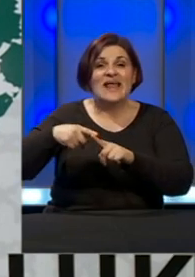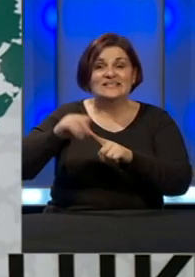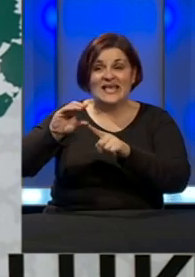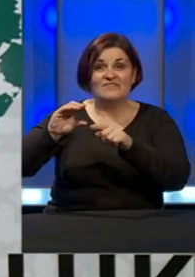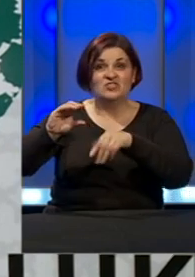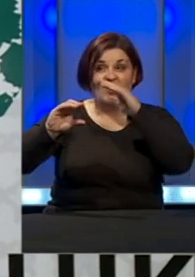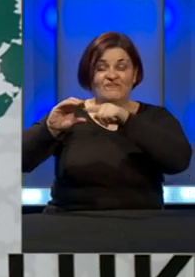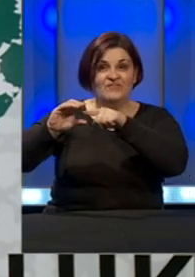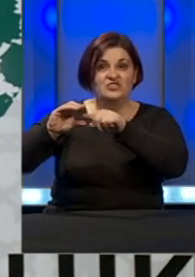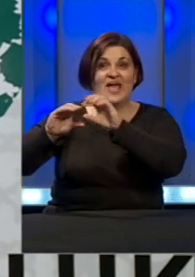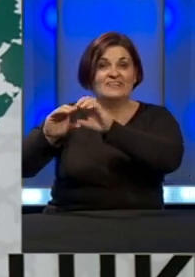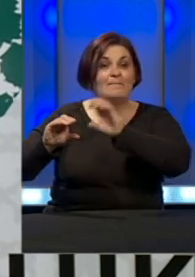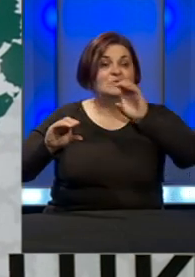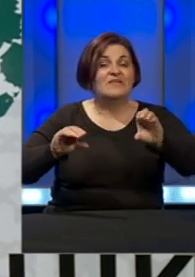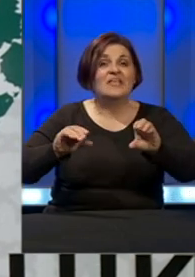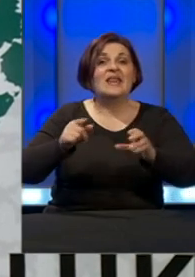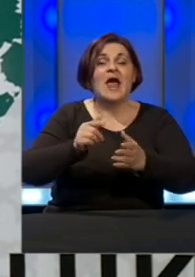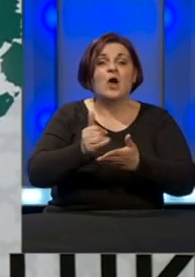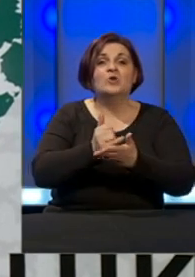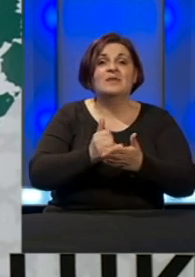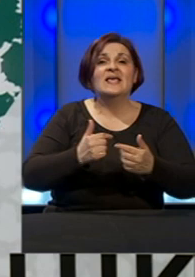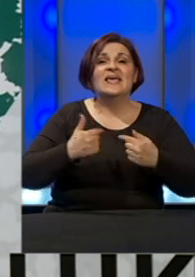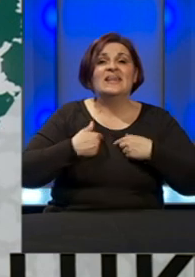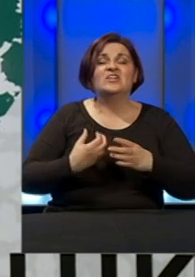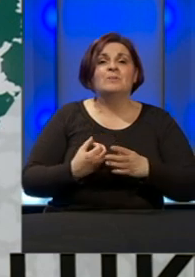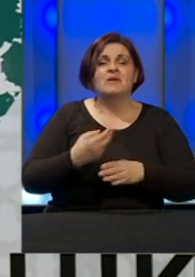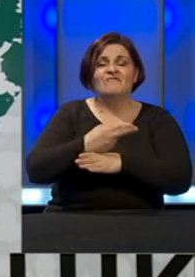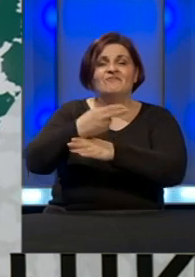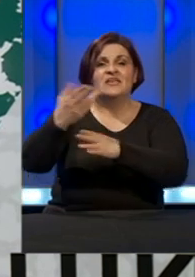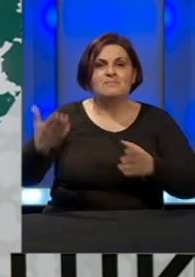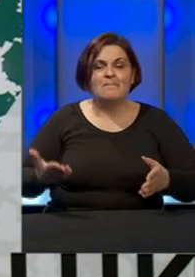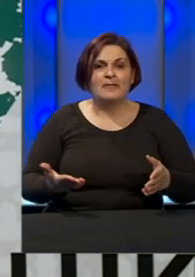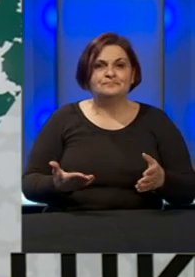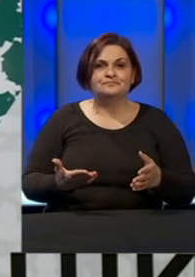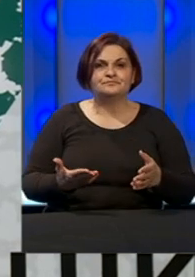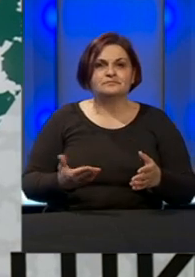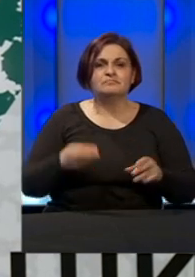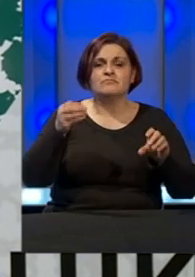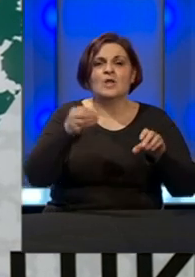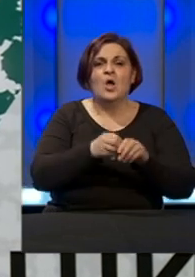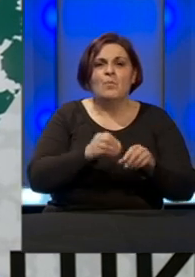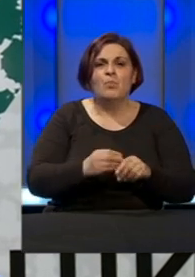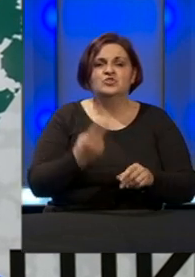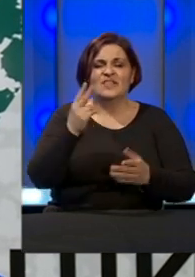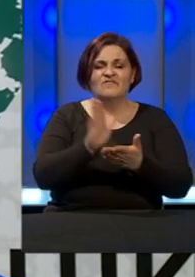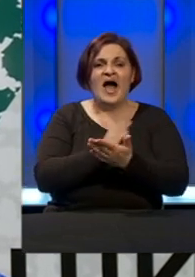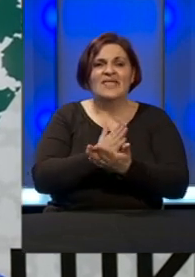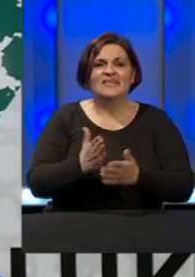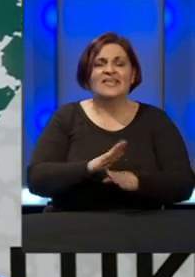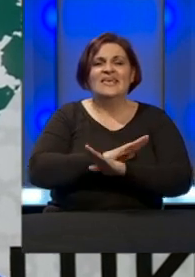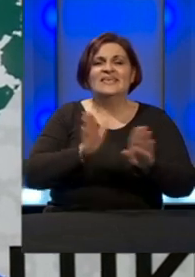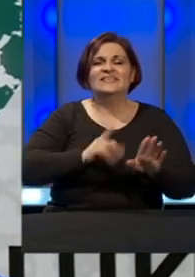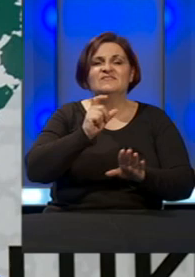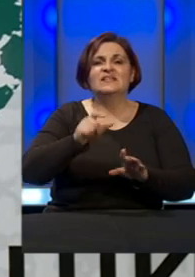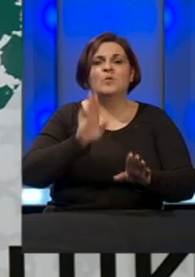trebao da bude ostavljen na raspolaganje našim privrednim subjektima, budžetima dva entiteta i svim